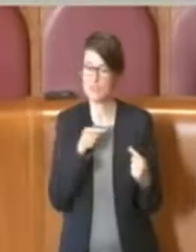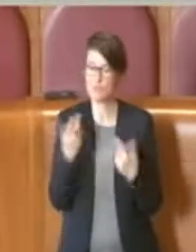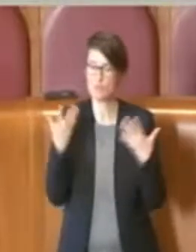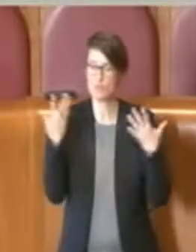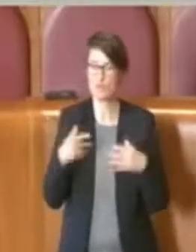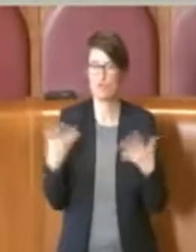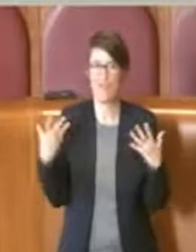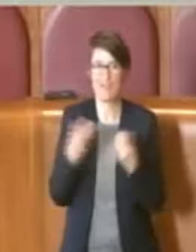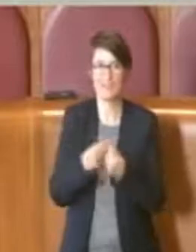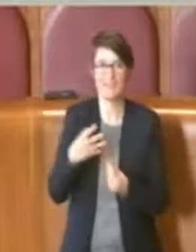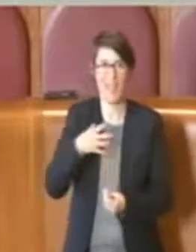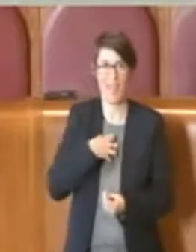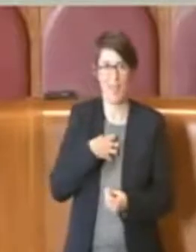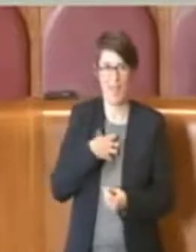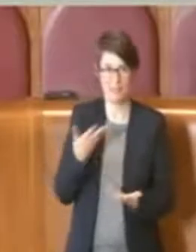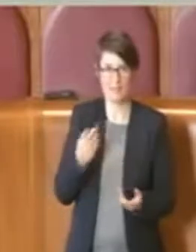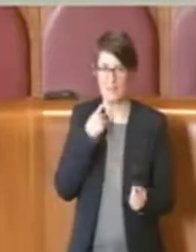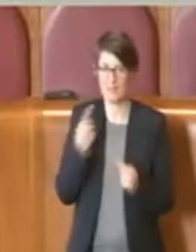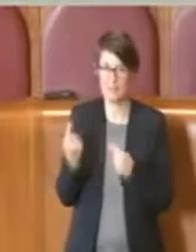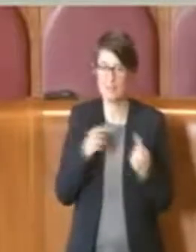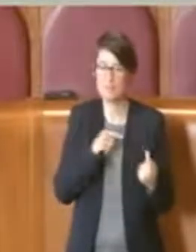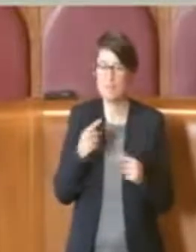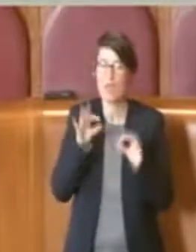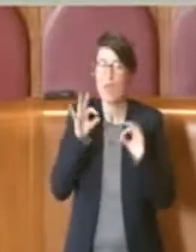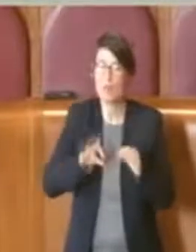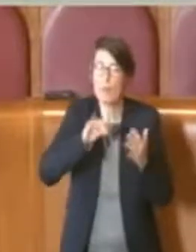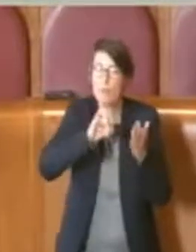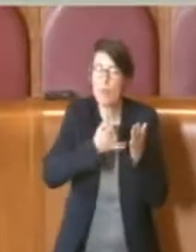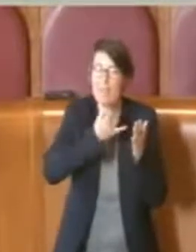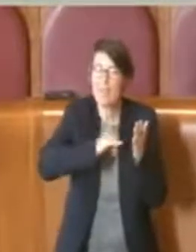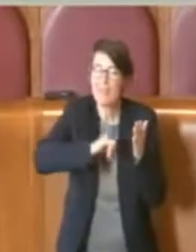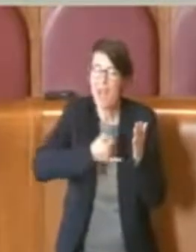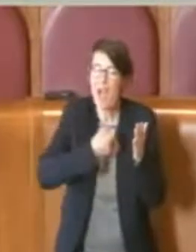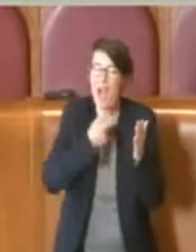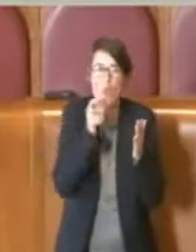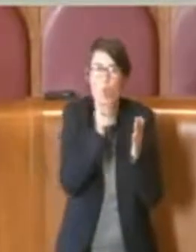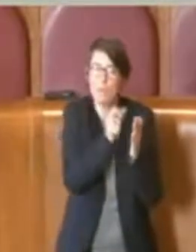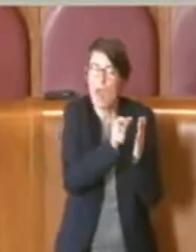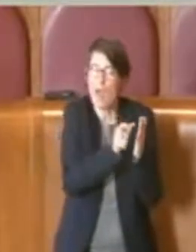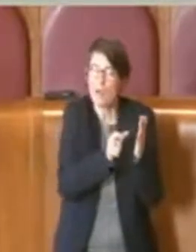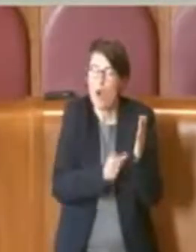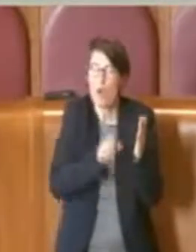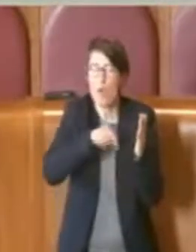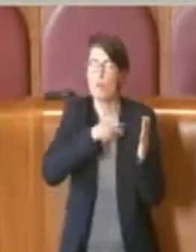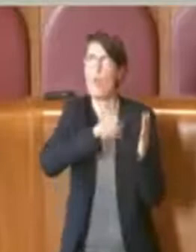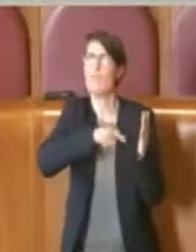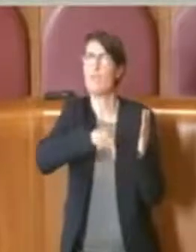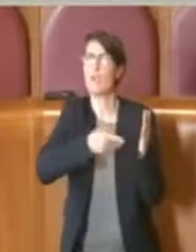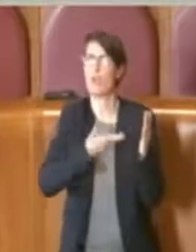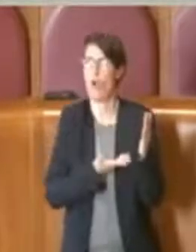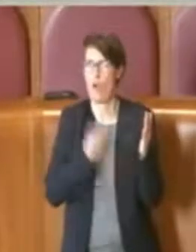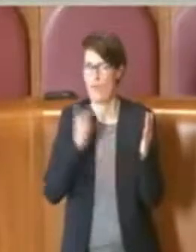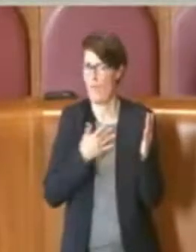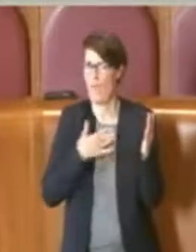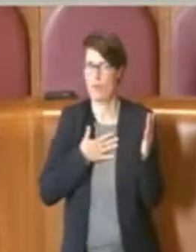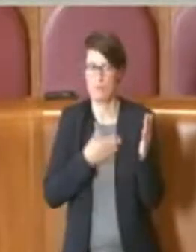testo fino in fondo, ogni singola parola, anche virgola, se vogliamo.